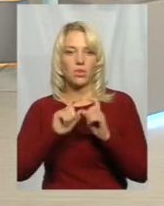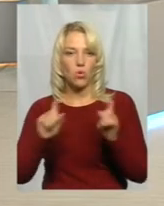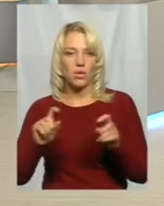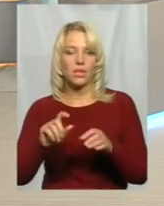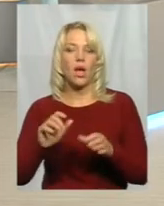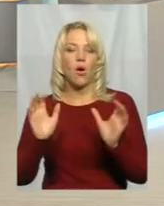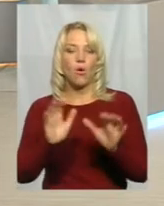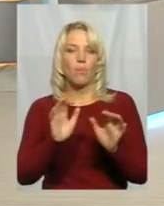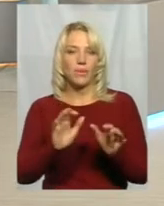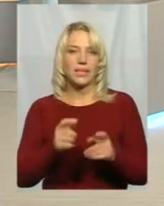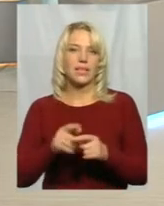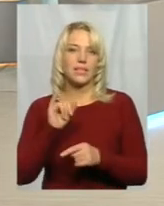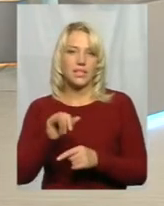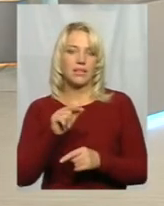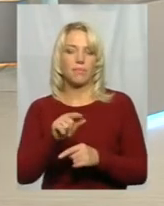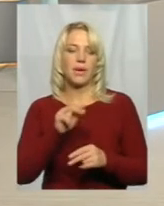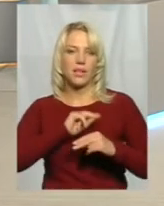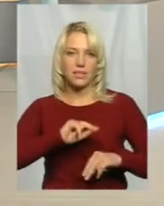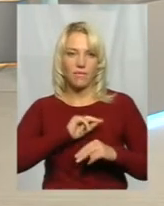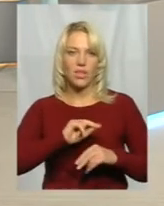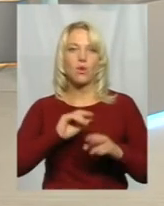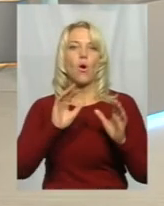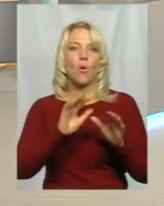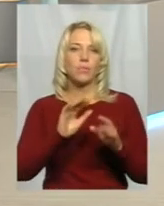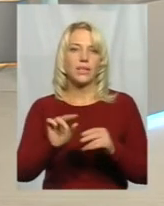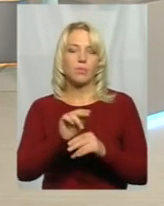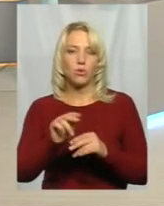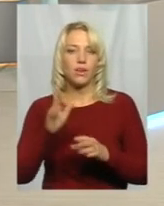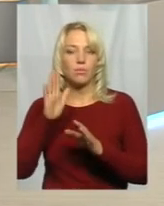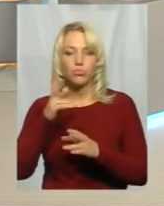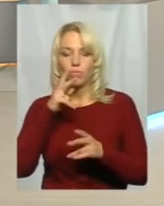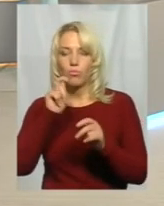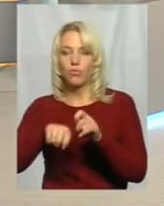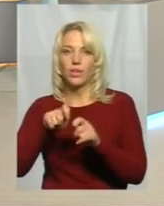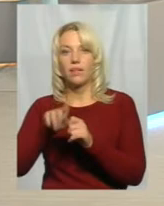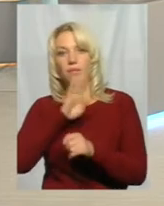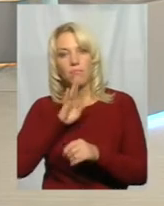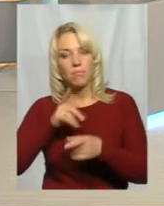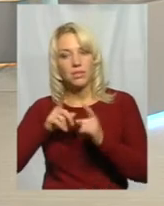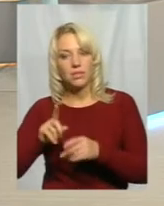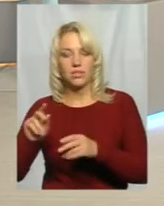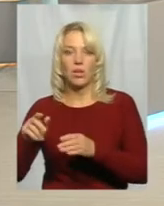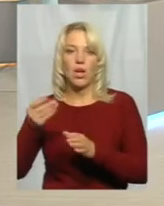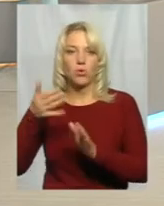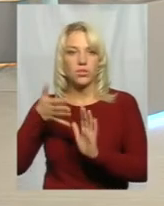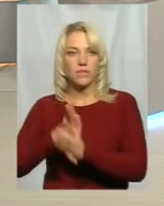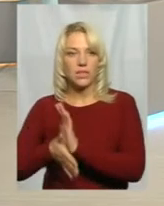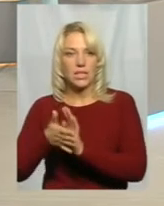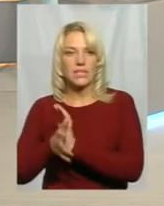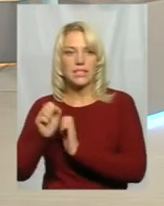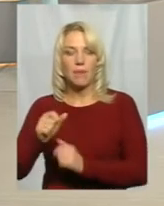опікування, і працівник органу опіки і опікування буде перевіряти, чи дійсно мати використовується кошти за призначенням на